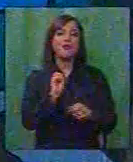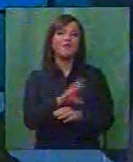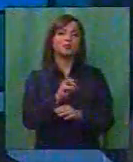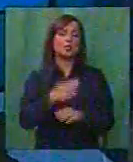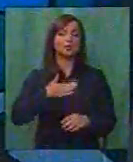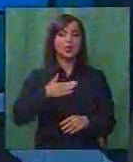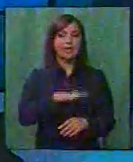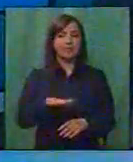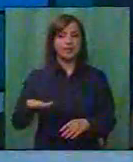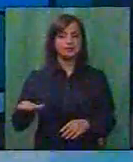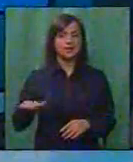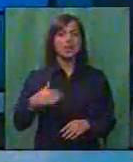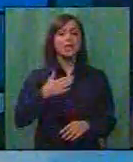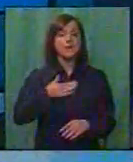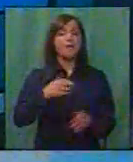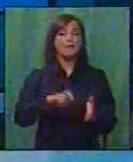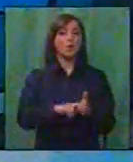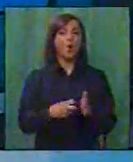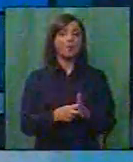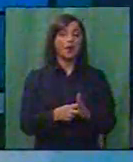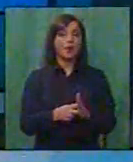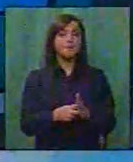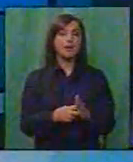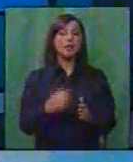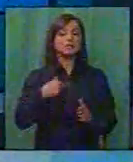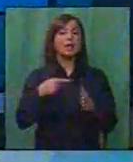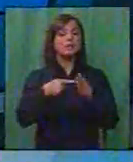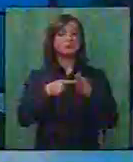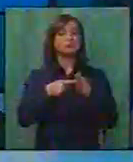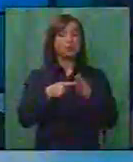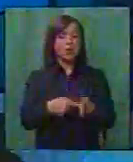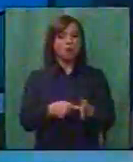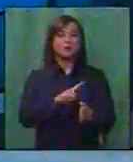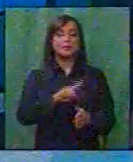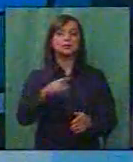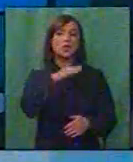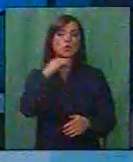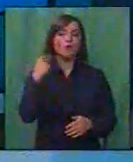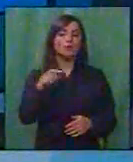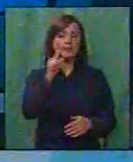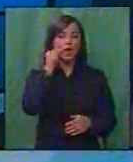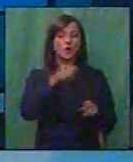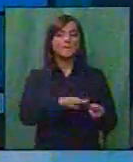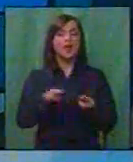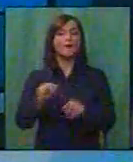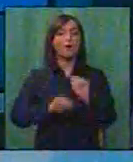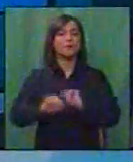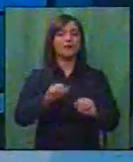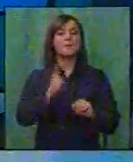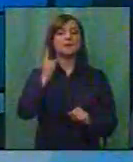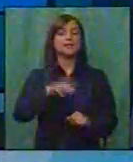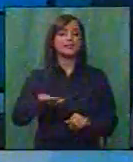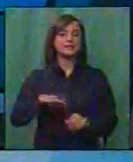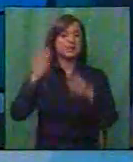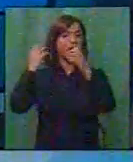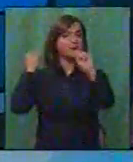спитувањето на своите деца. Ни имаме проблем да докажеме дека не се доволни ни народниот правобранител, ни првата